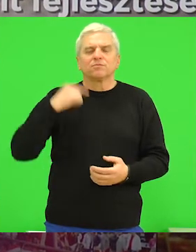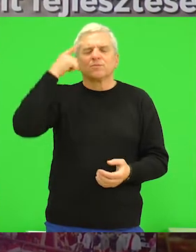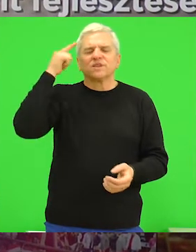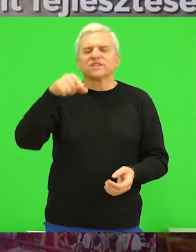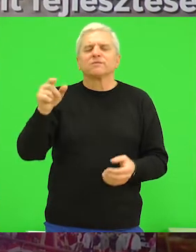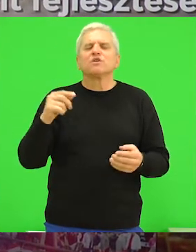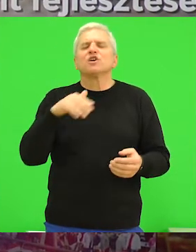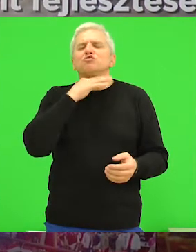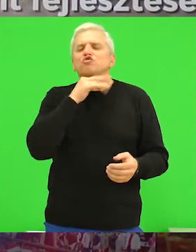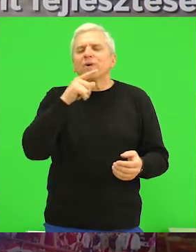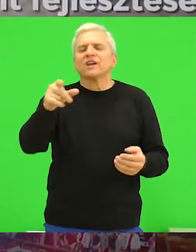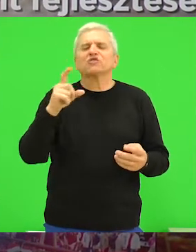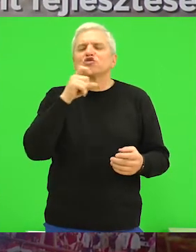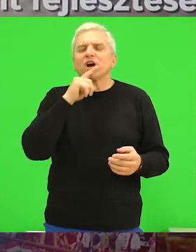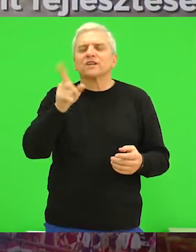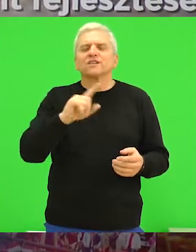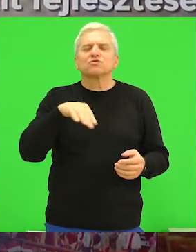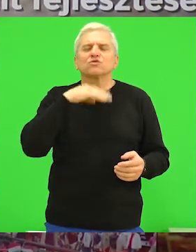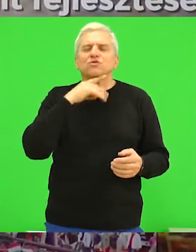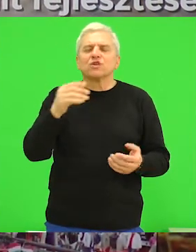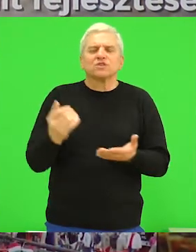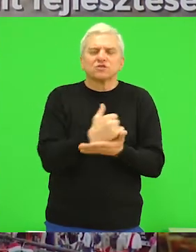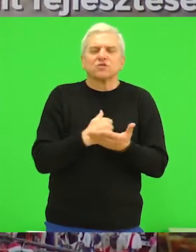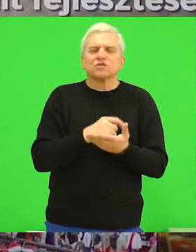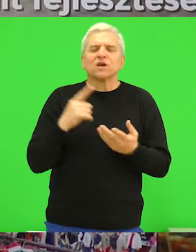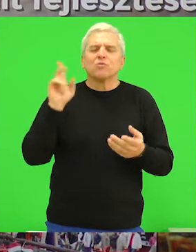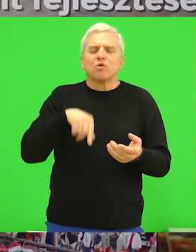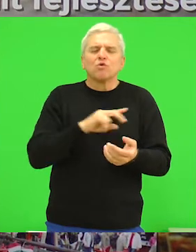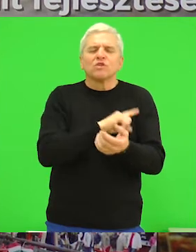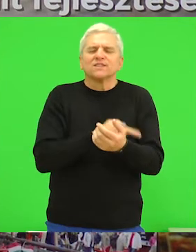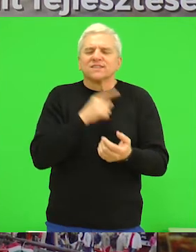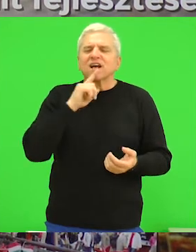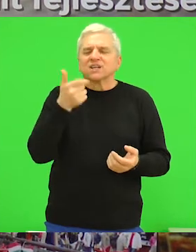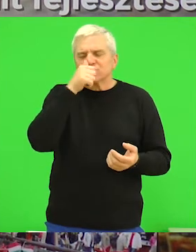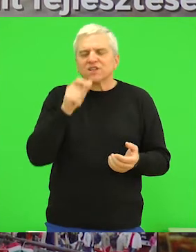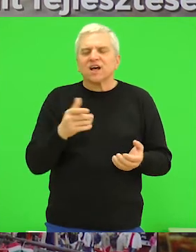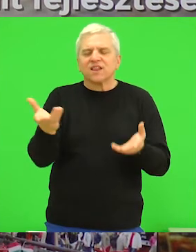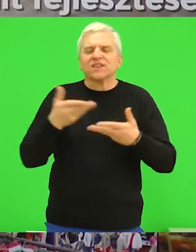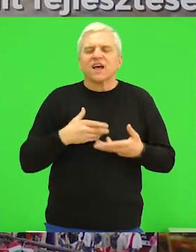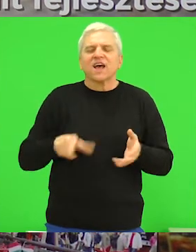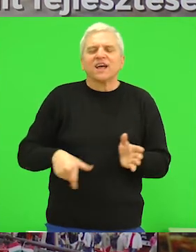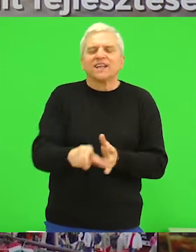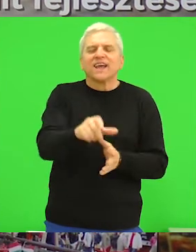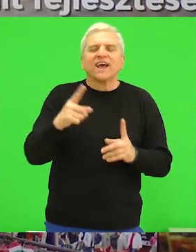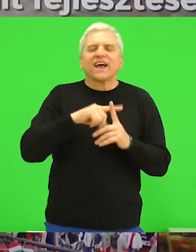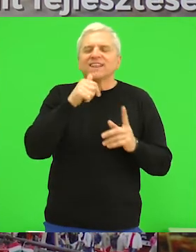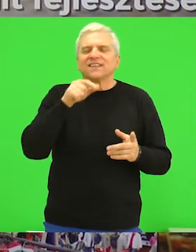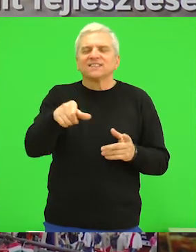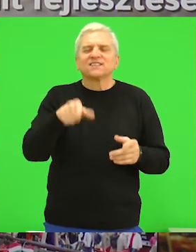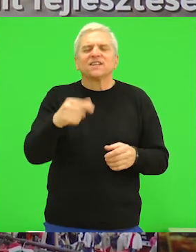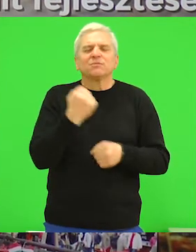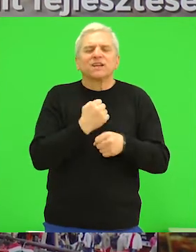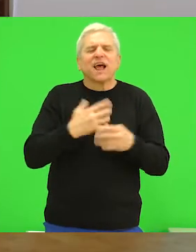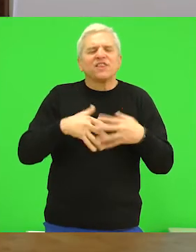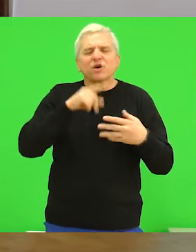Smatram da u Županiji i Čongrad nisu u dovoljnoj meri iskorišćeni potencijali koje nudi reka Tisa. Na ovim radionicama